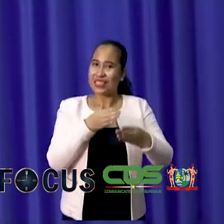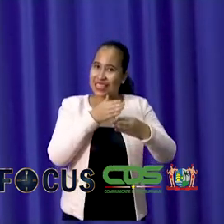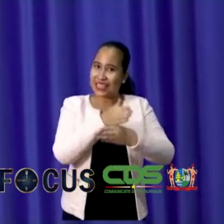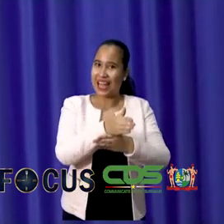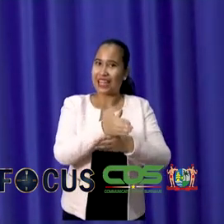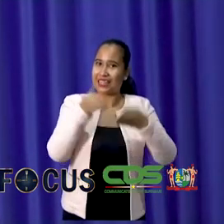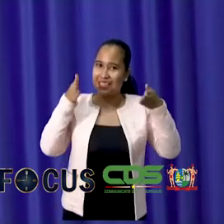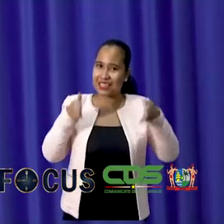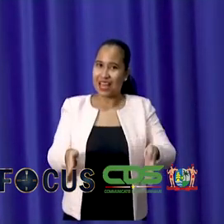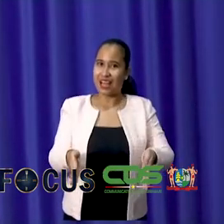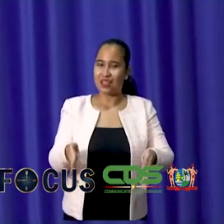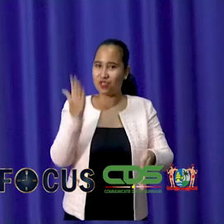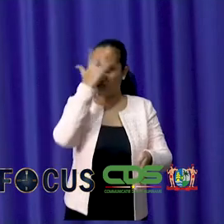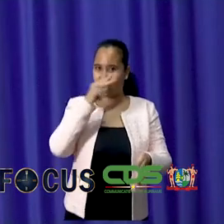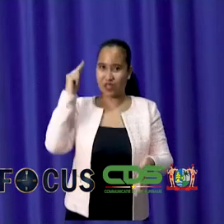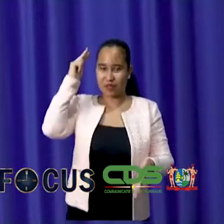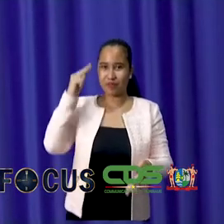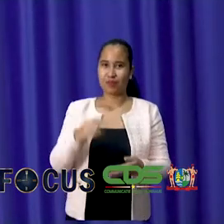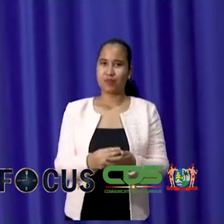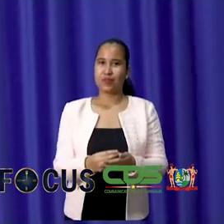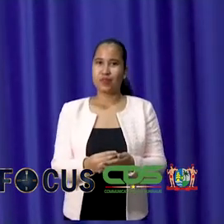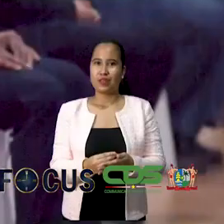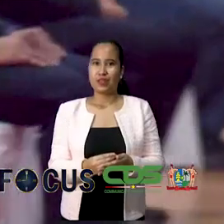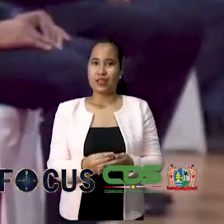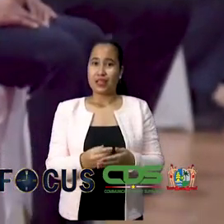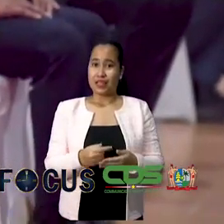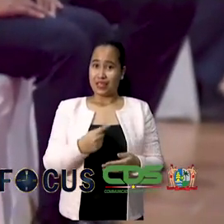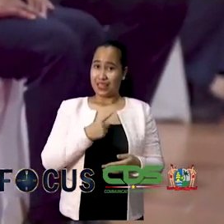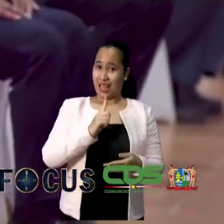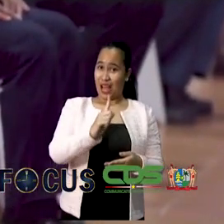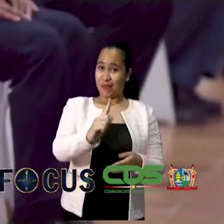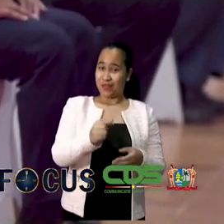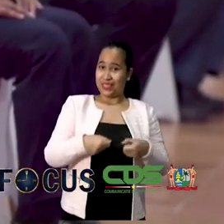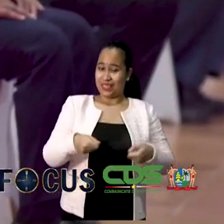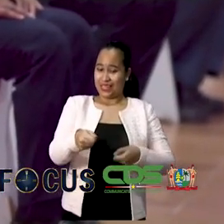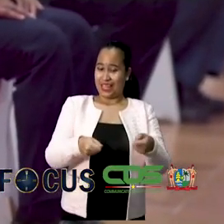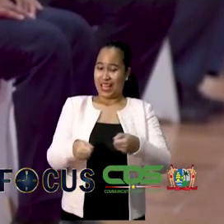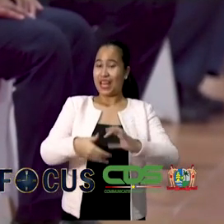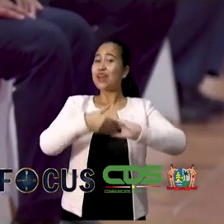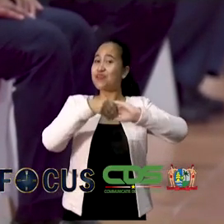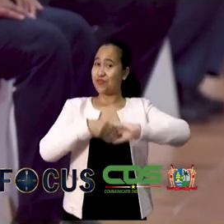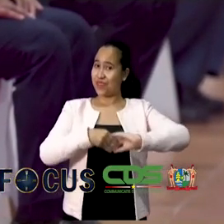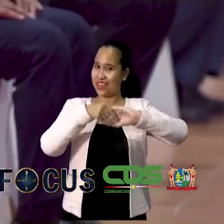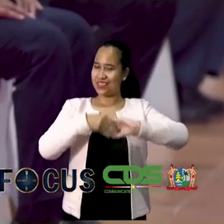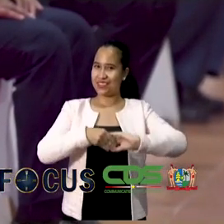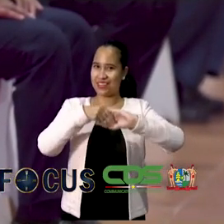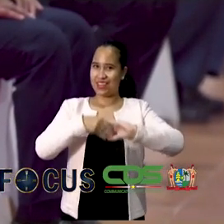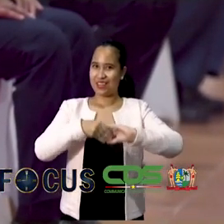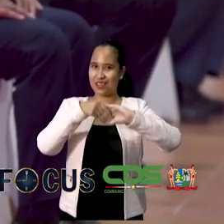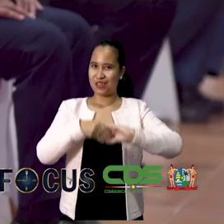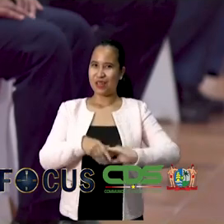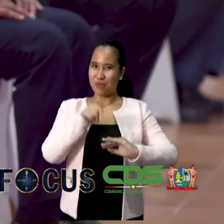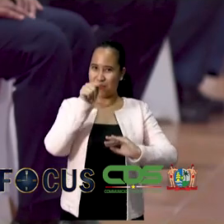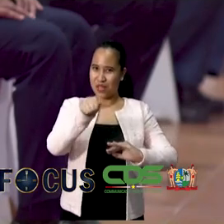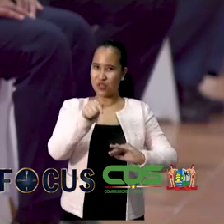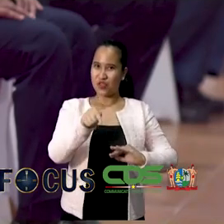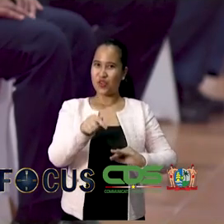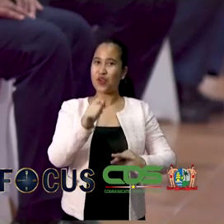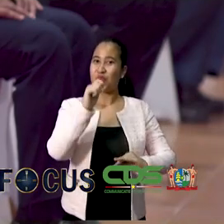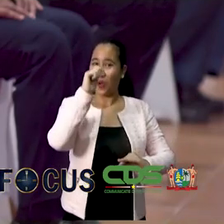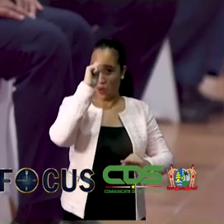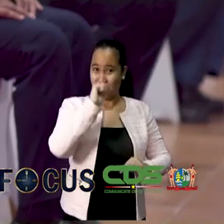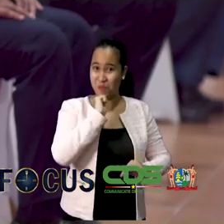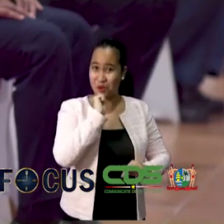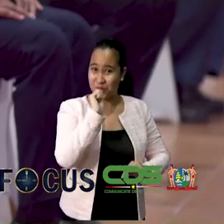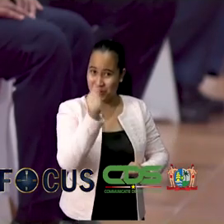rechtsstaat. Mogen u namens de regering feliciteren met uw benoeming en